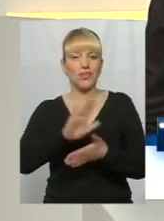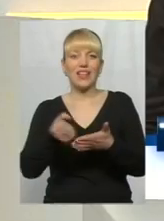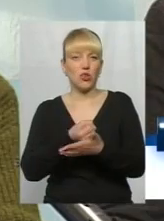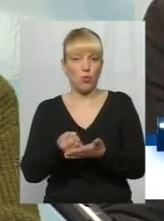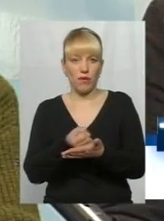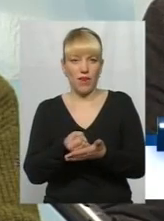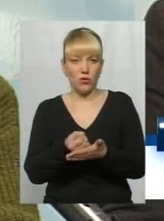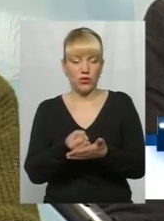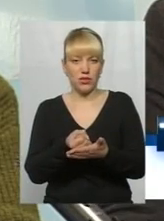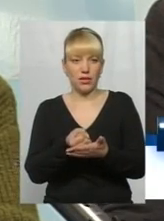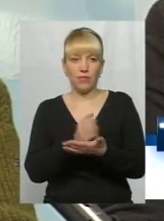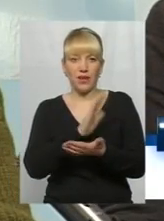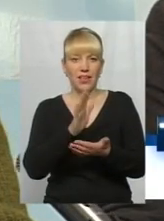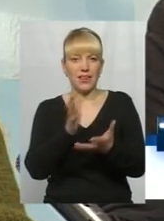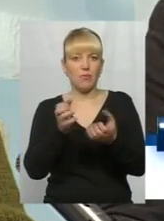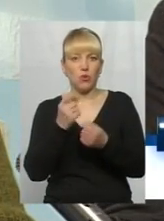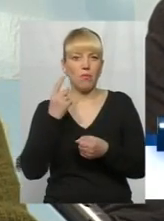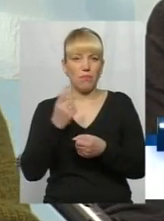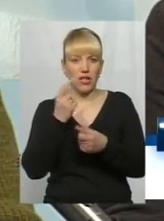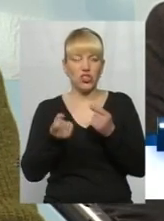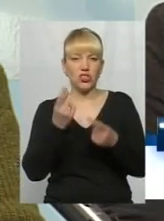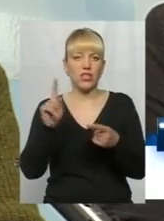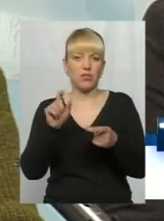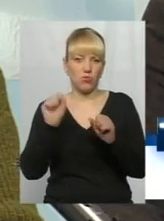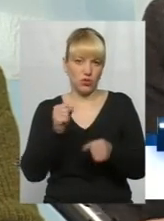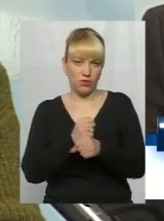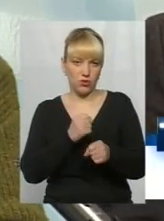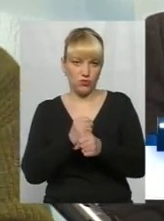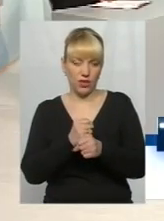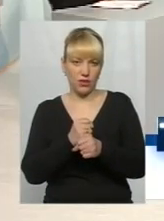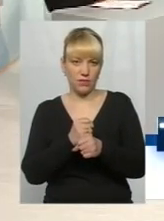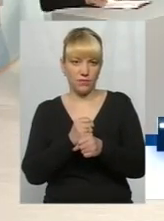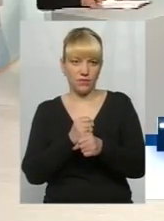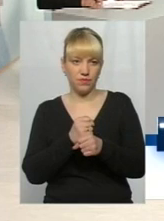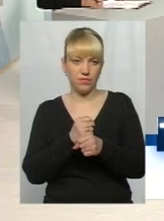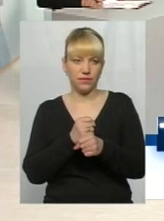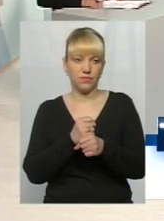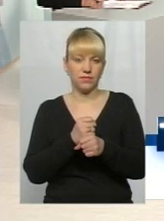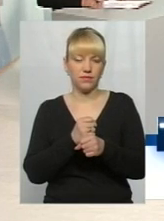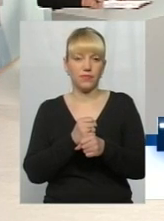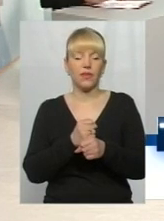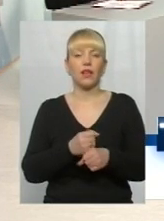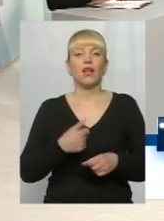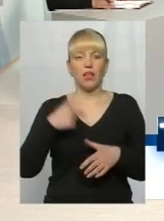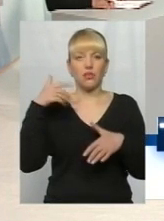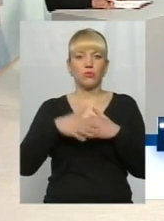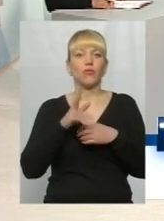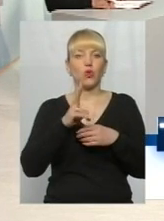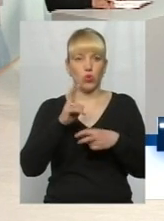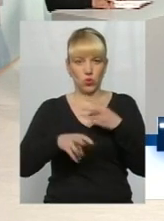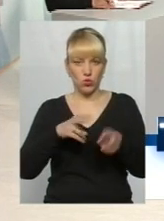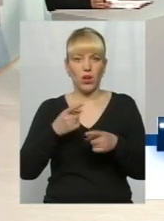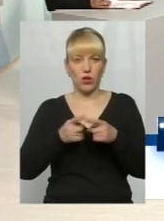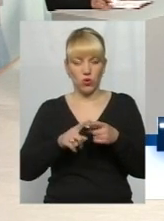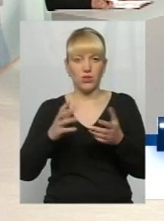і не витягують ті перші джерела, з якими можна працювати. Дякую. Зрозуміло. Хто шукає, той знайде, а знайти не так, то